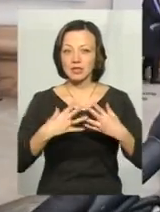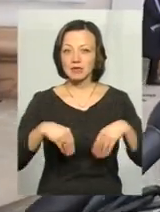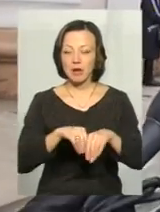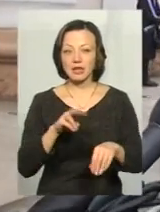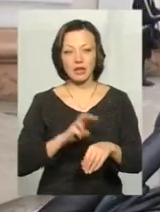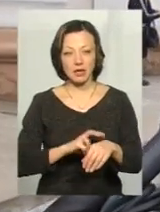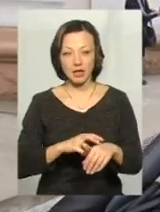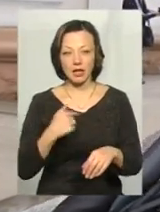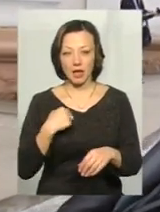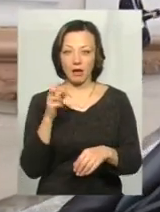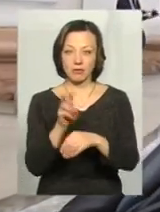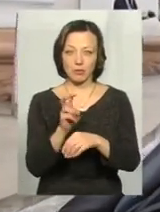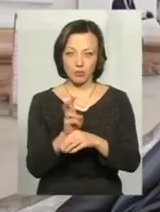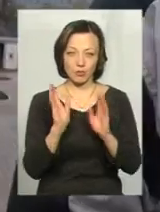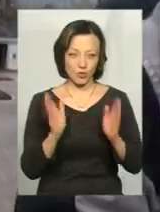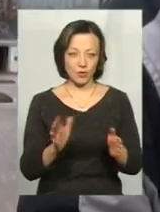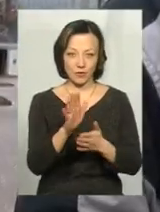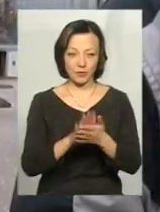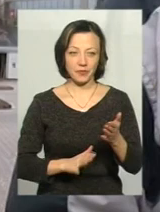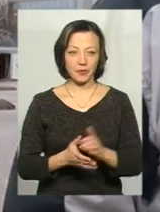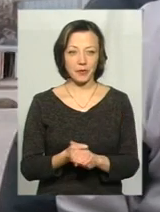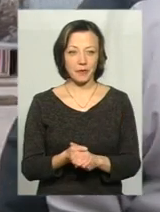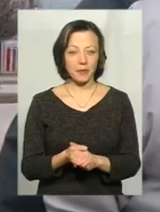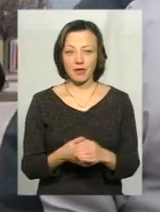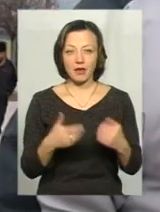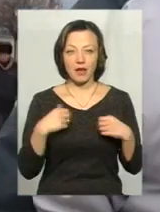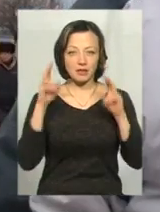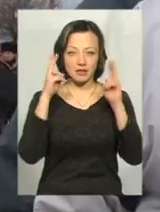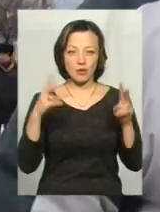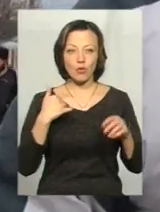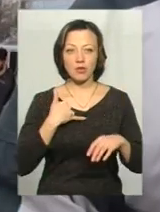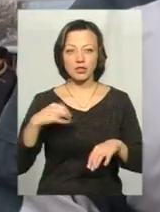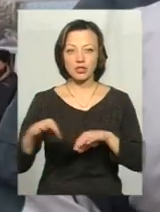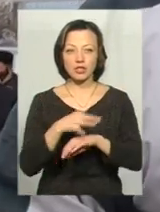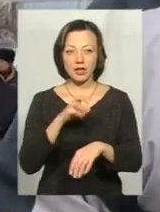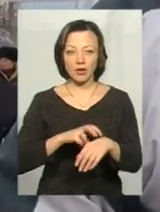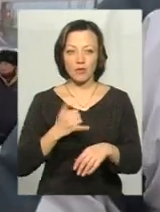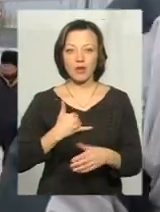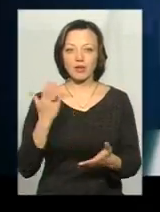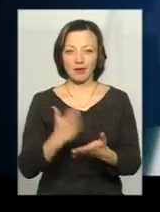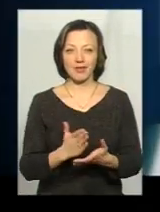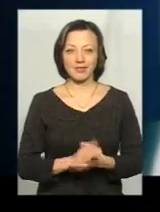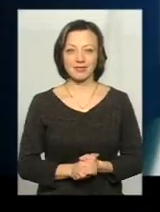лікар, і я до неї буду ходити. Я не знаю, в мене вже є, в мене жінка лікар, так що в мене вже він є.